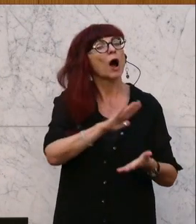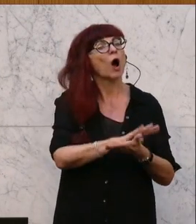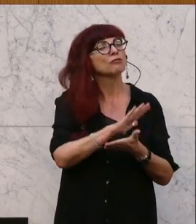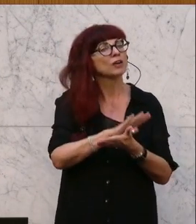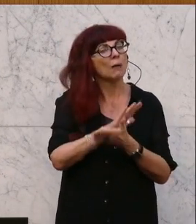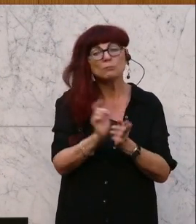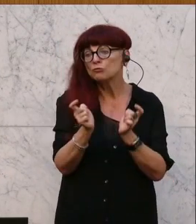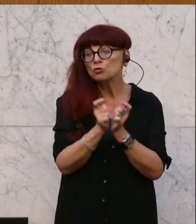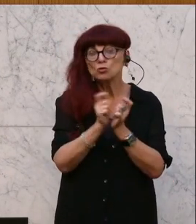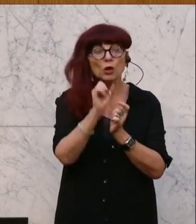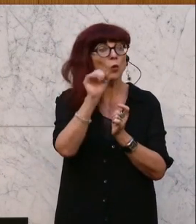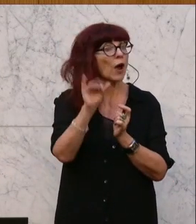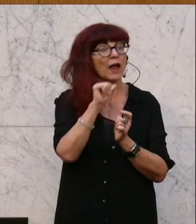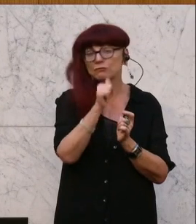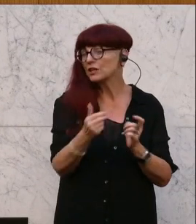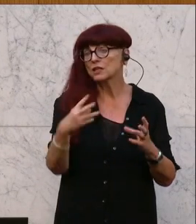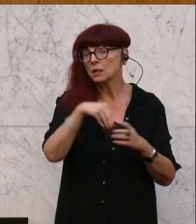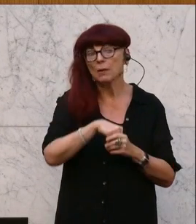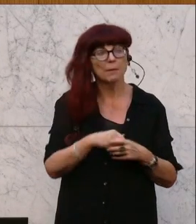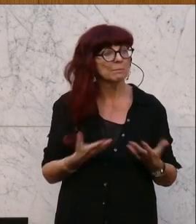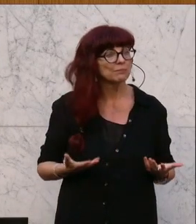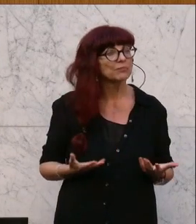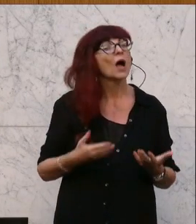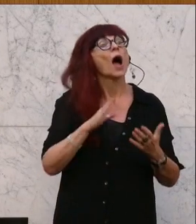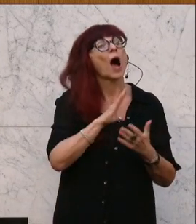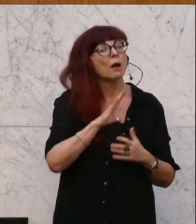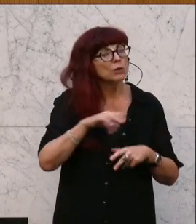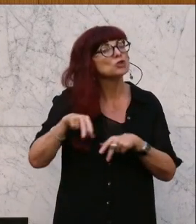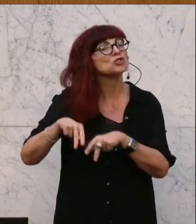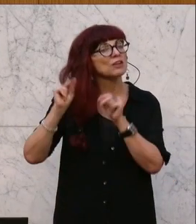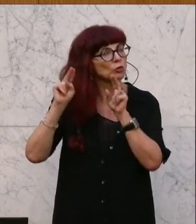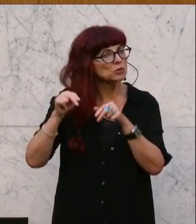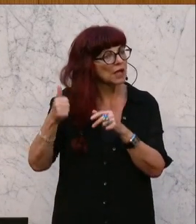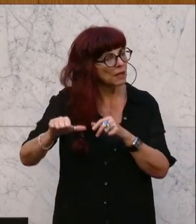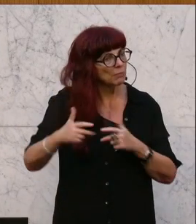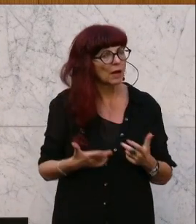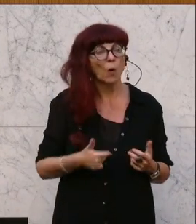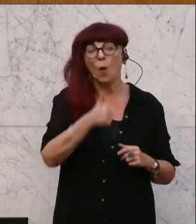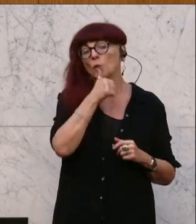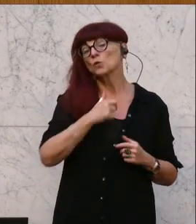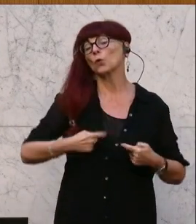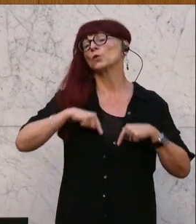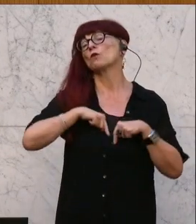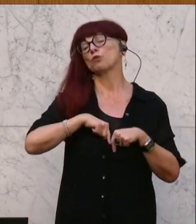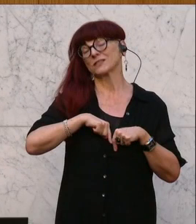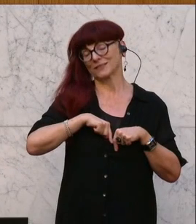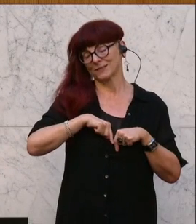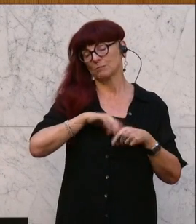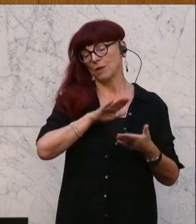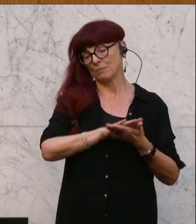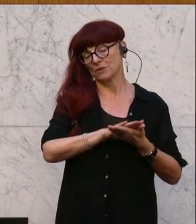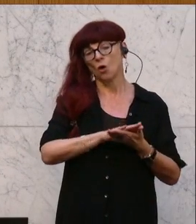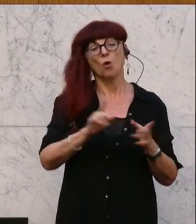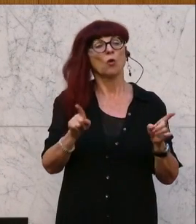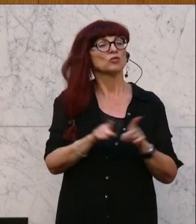des ORF. Weiterhin enthalten stattdessen ein Stiftungsrat, wo ja die Grünen den Vorsitz halten, weiterhin enthalten